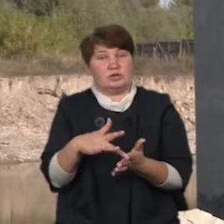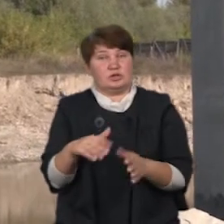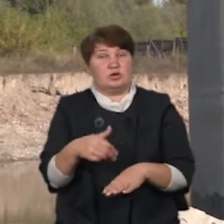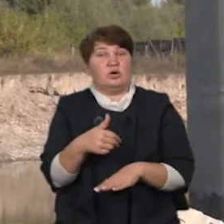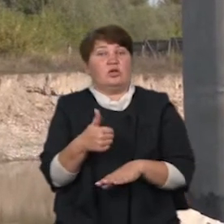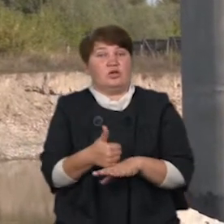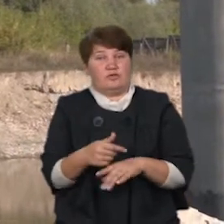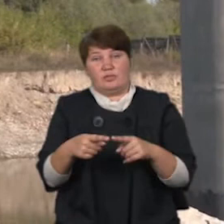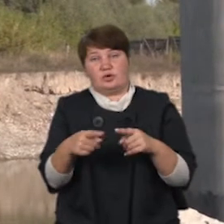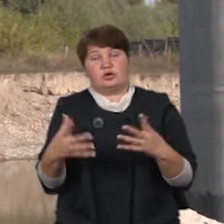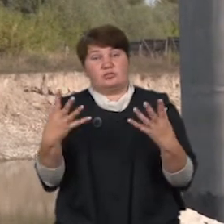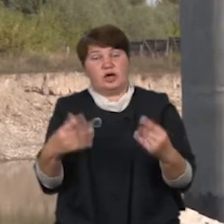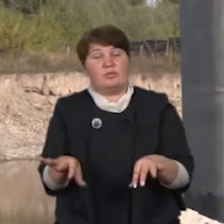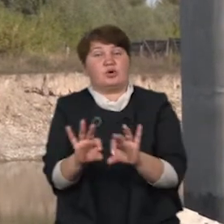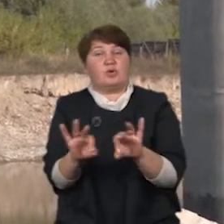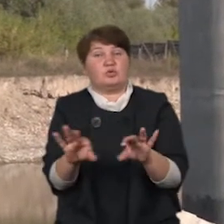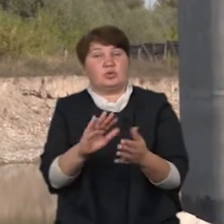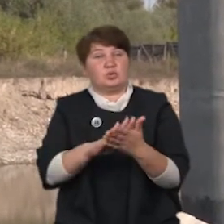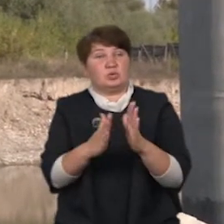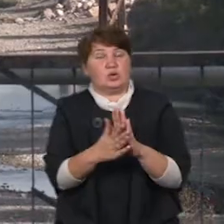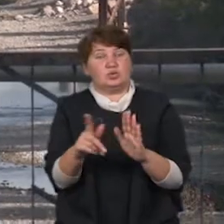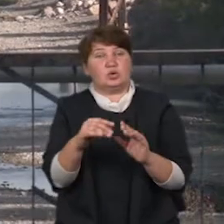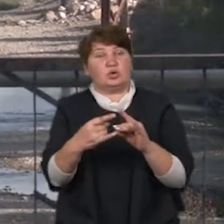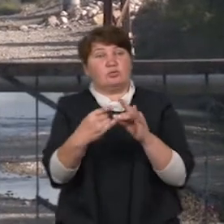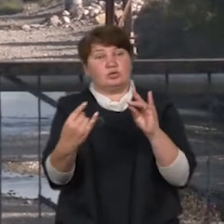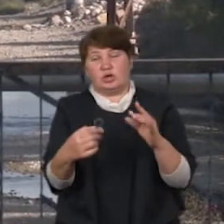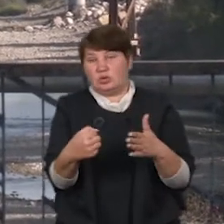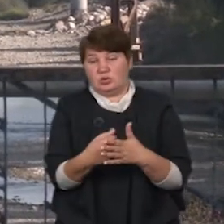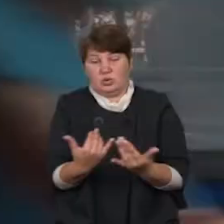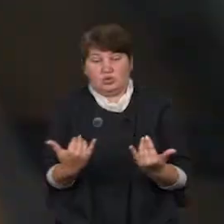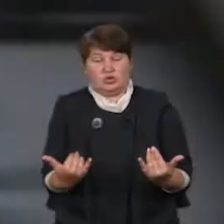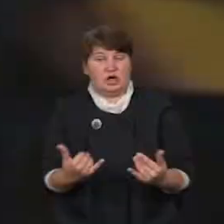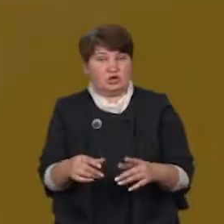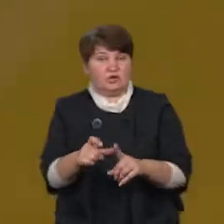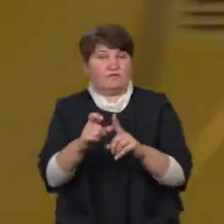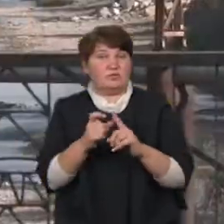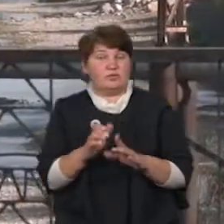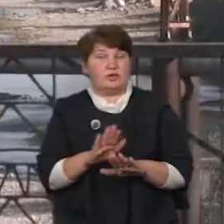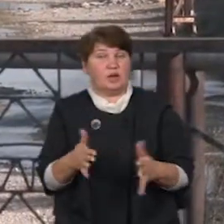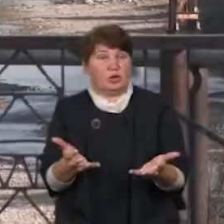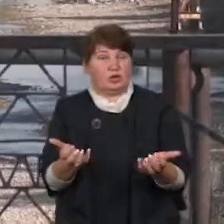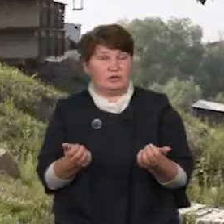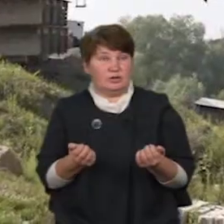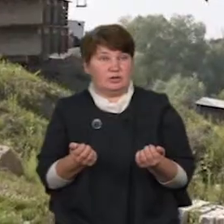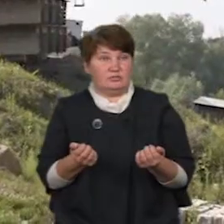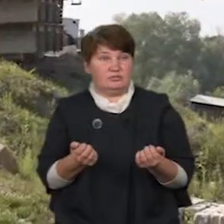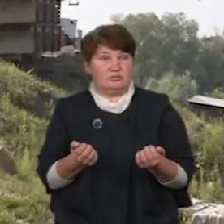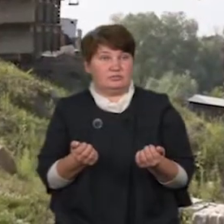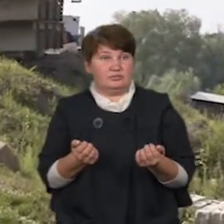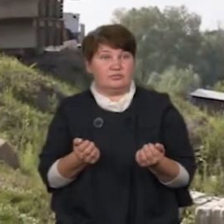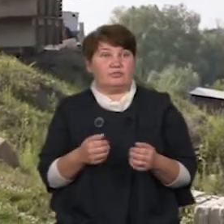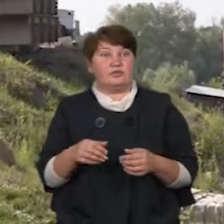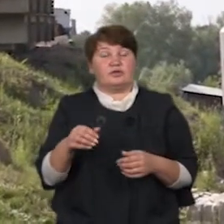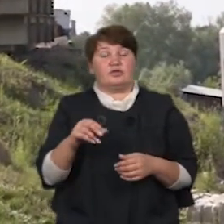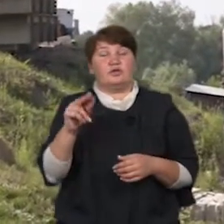дня прокоментує нам ситуацію щодо моста. Однак до цього часу коментаря ми так і не отримали. Нагадаю, у